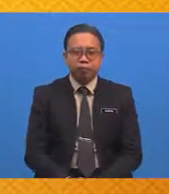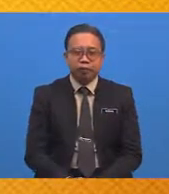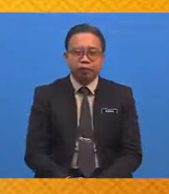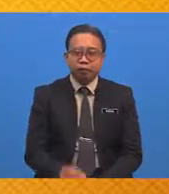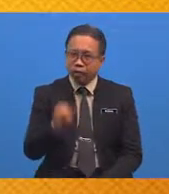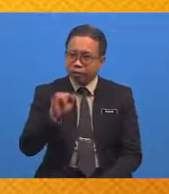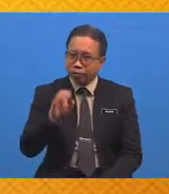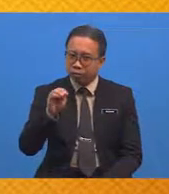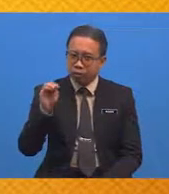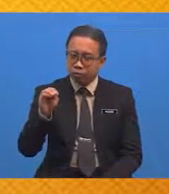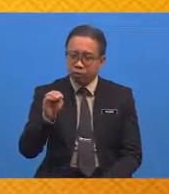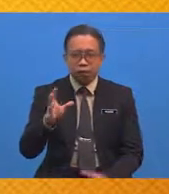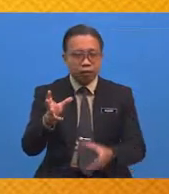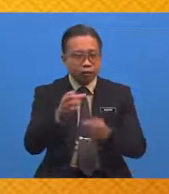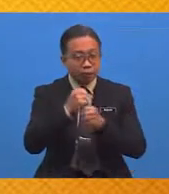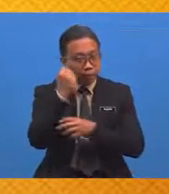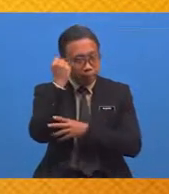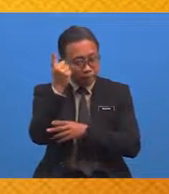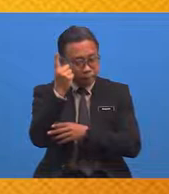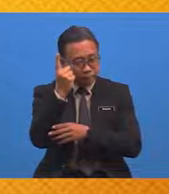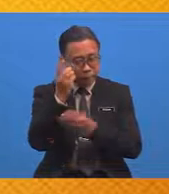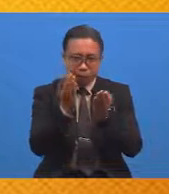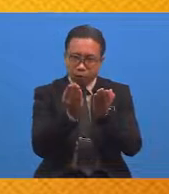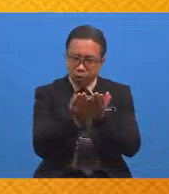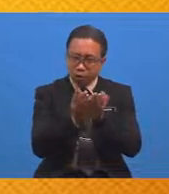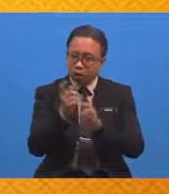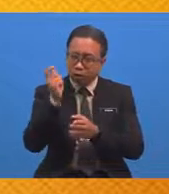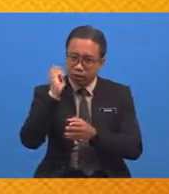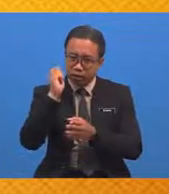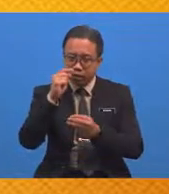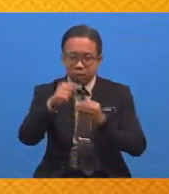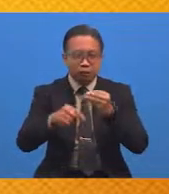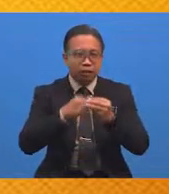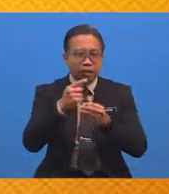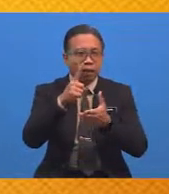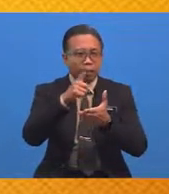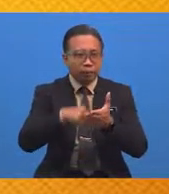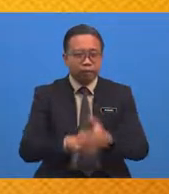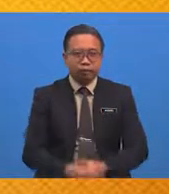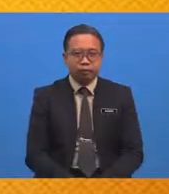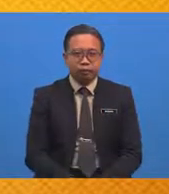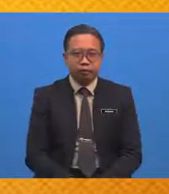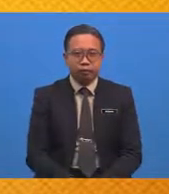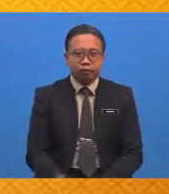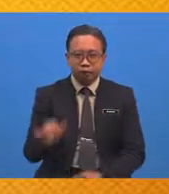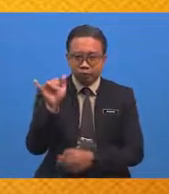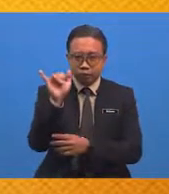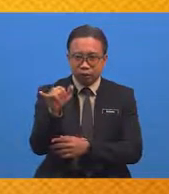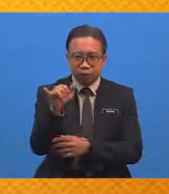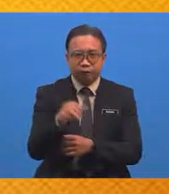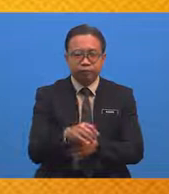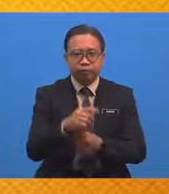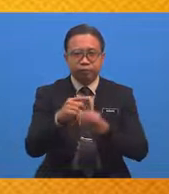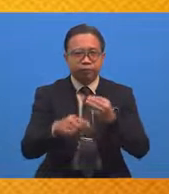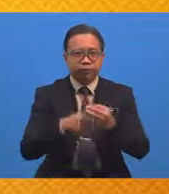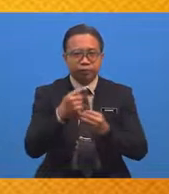Murid-murid dapat memahami doa tadi Tentang apa ya Ya, ianya